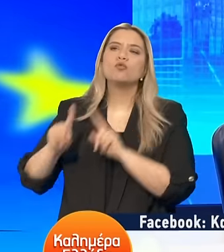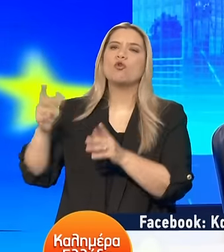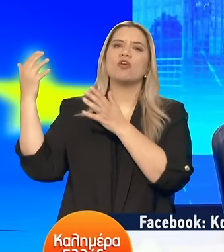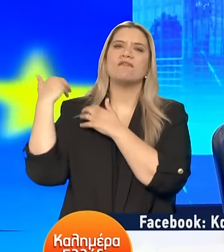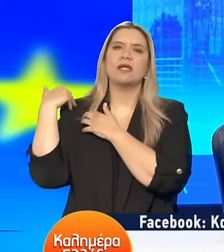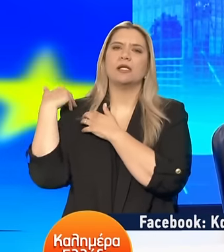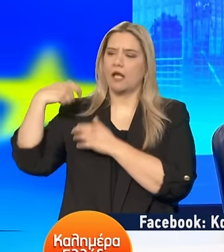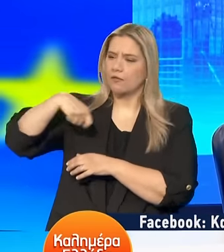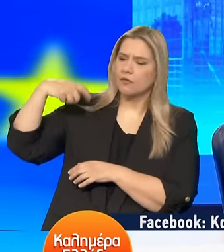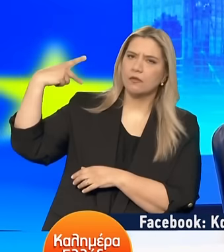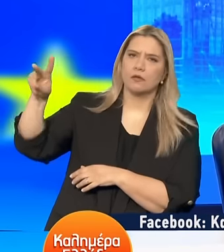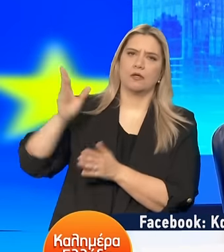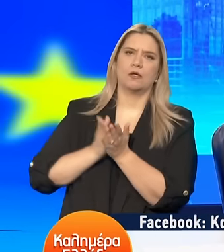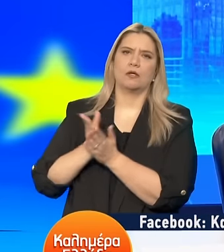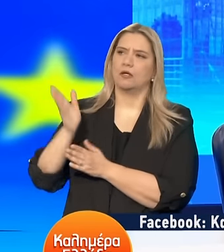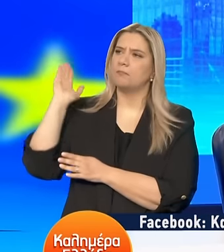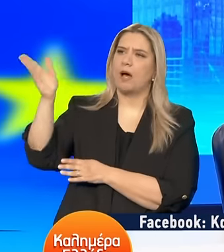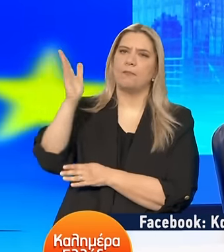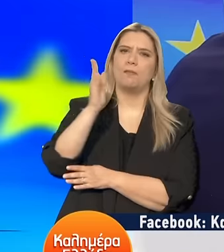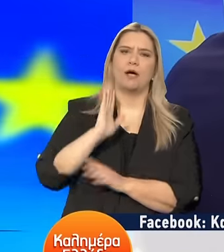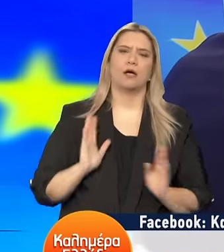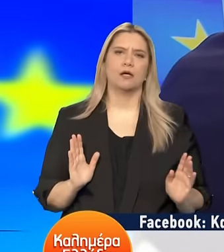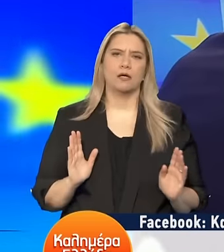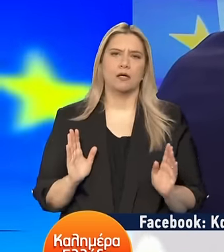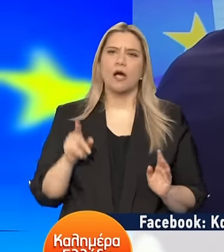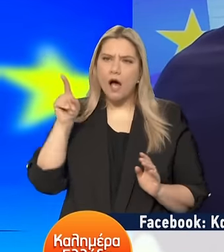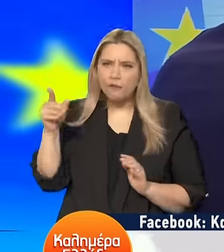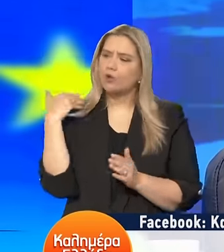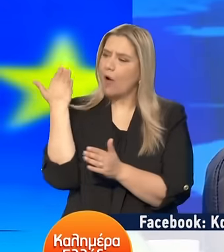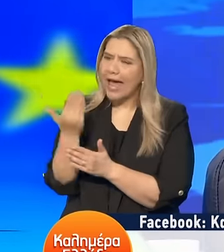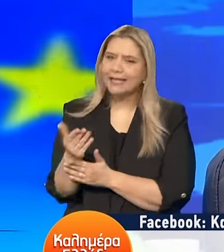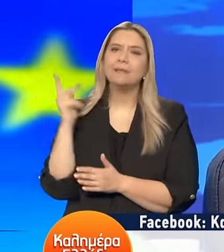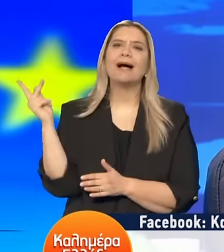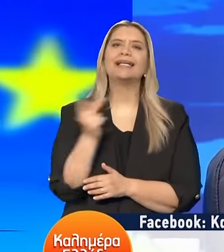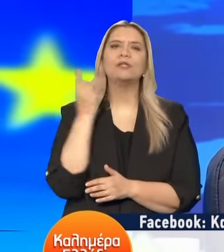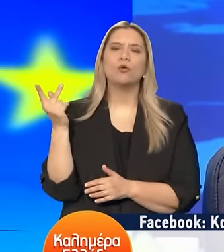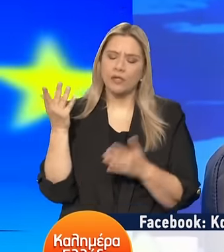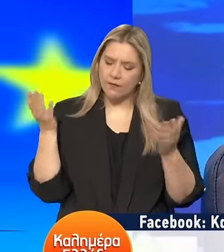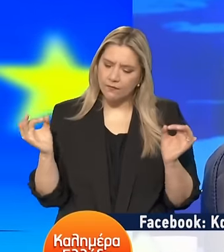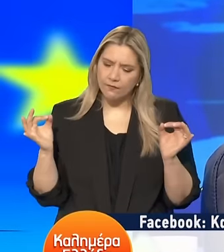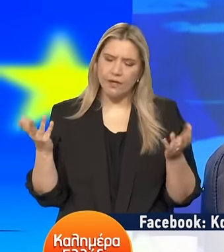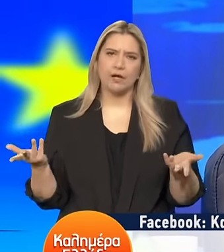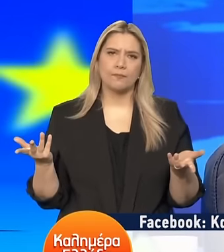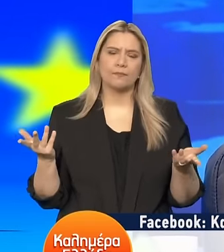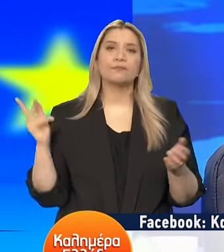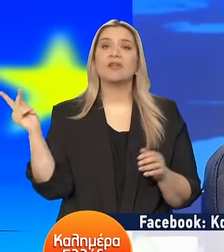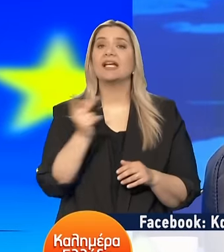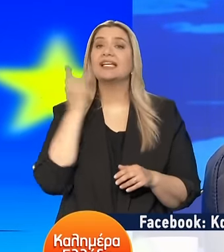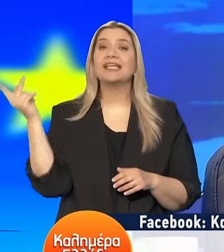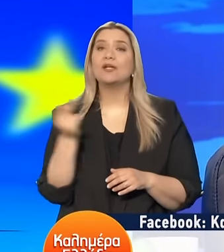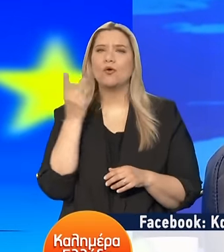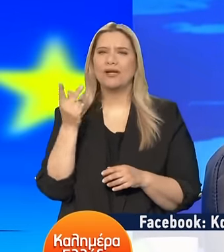η ίδια κρίνει ότι πρέπει να αποδοθούν Και αυτό είναι το αίτημα της κοινωνίας Σίγουρα το αίτημα της κοινωνίας δεν είναι να